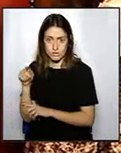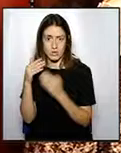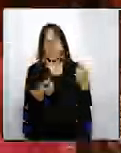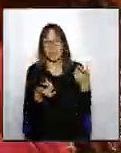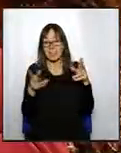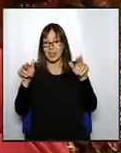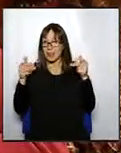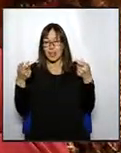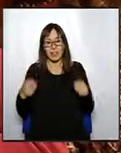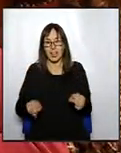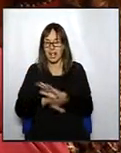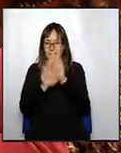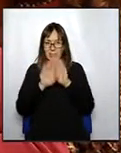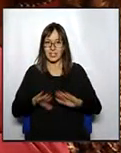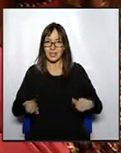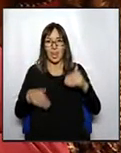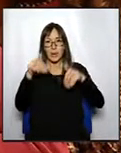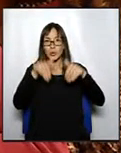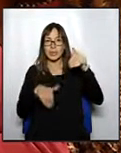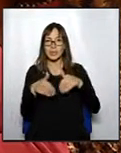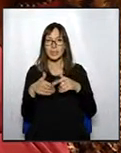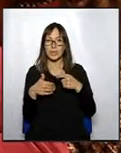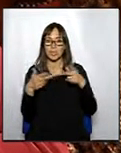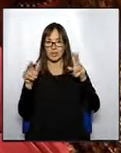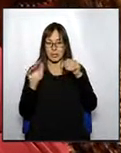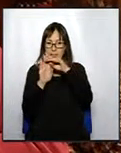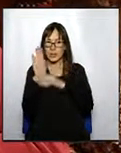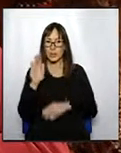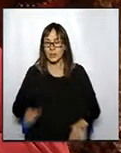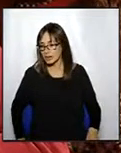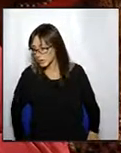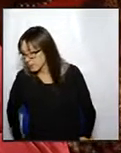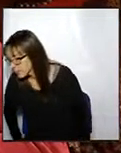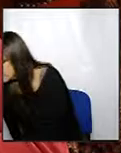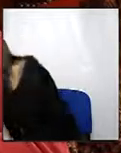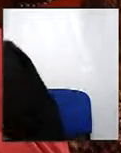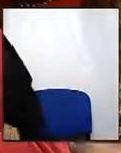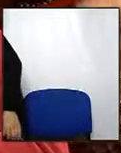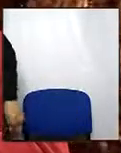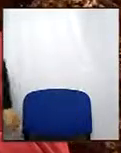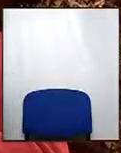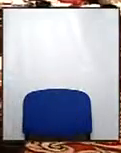gràcies. Moltes gràcies. Doncs passem a votació de les mesures. Vots a favor?